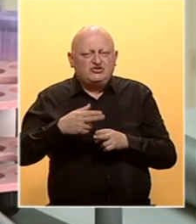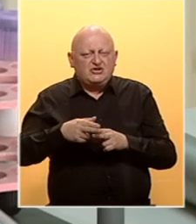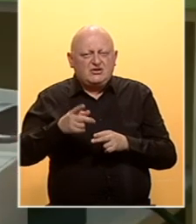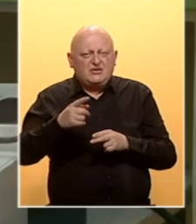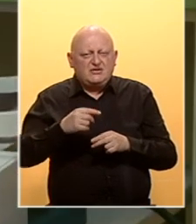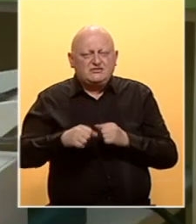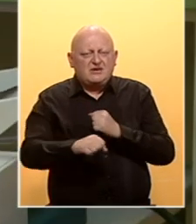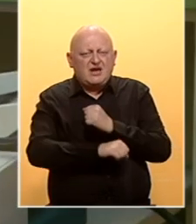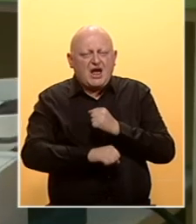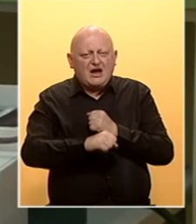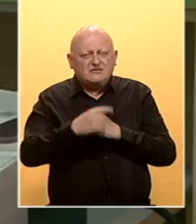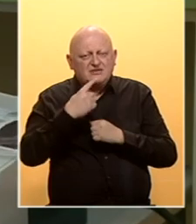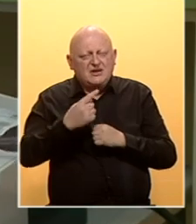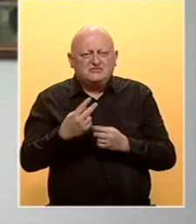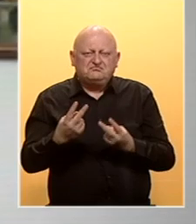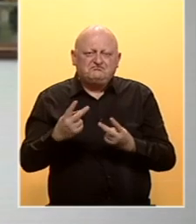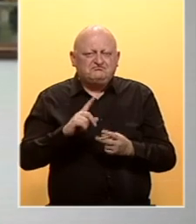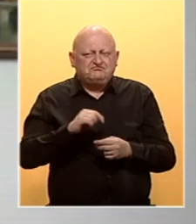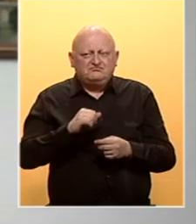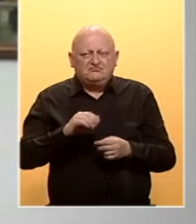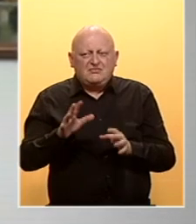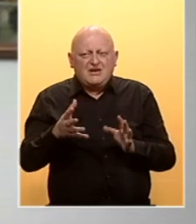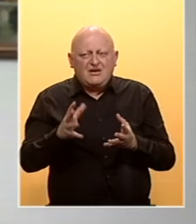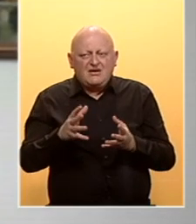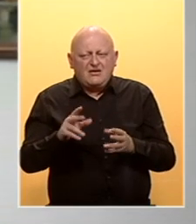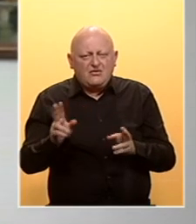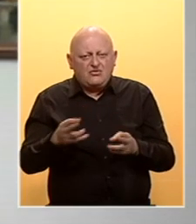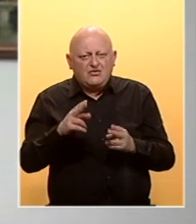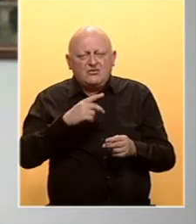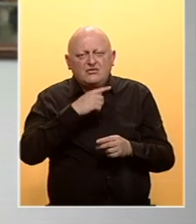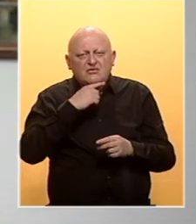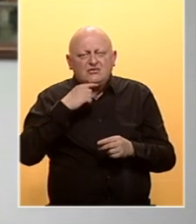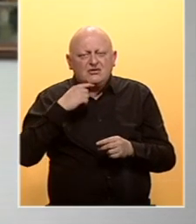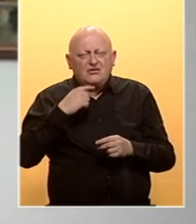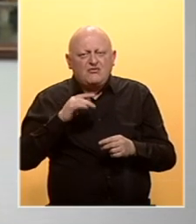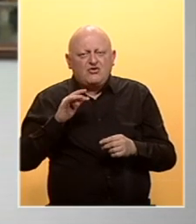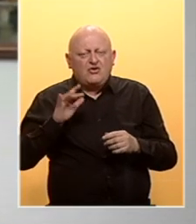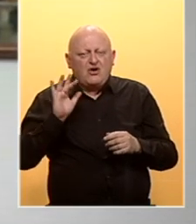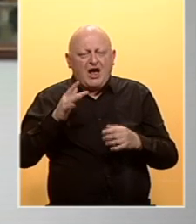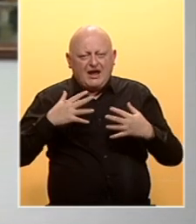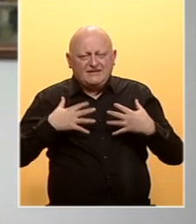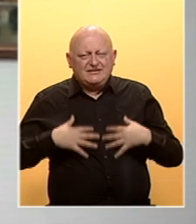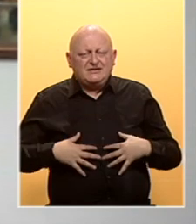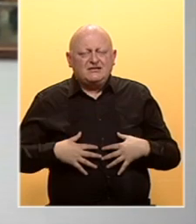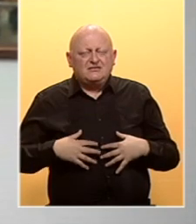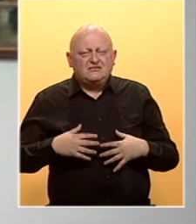akademska zrajednica je skeptična. Ako ne bude dovoljno antitijela kao